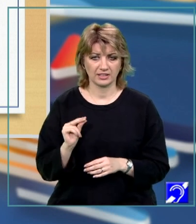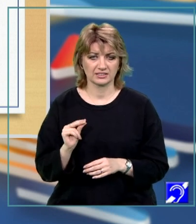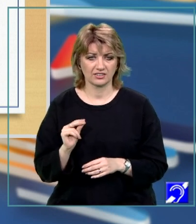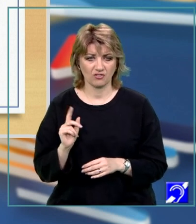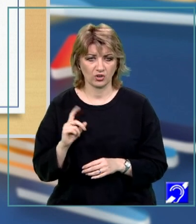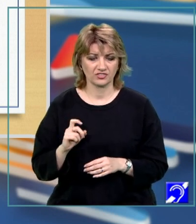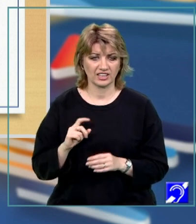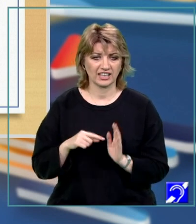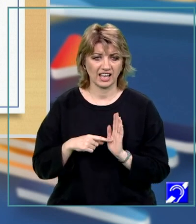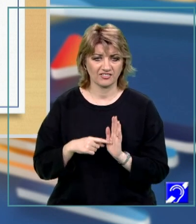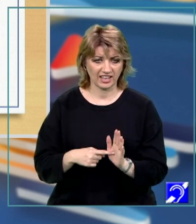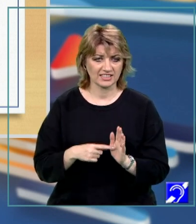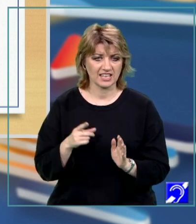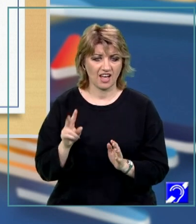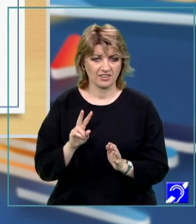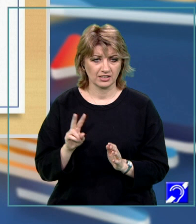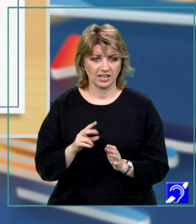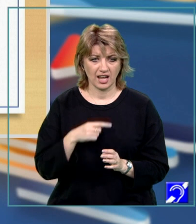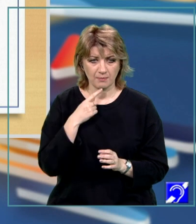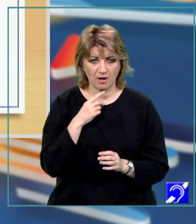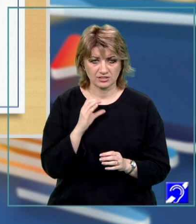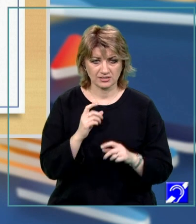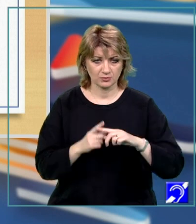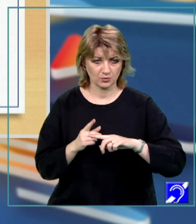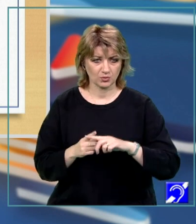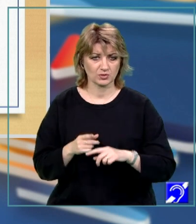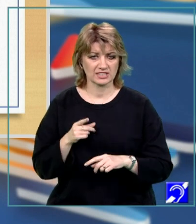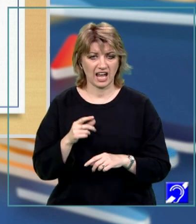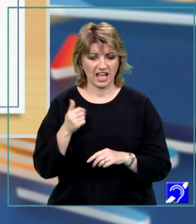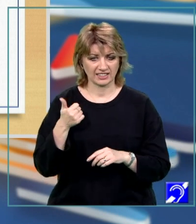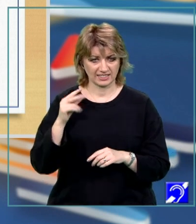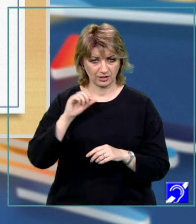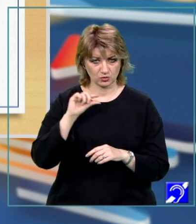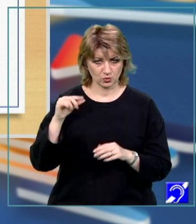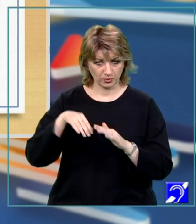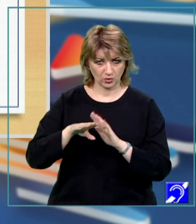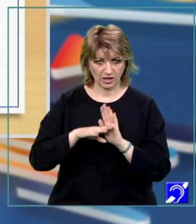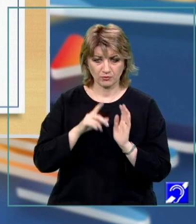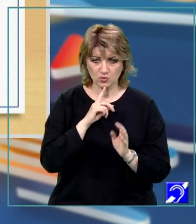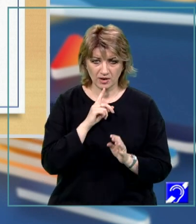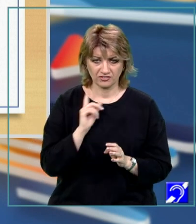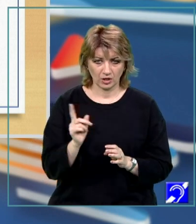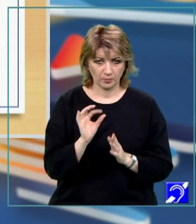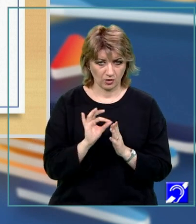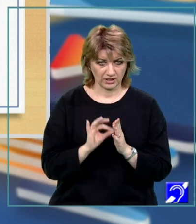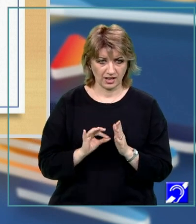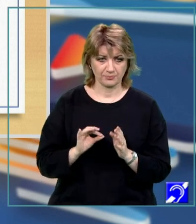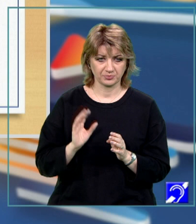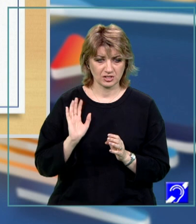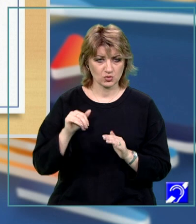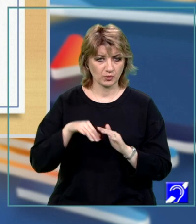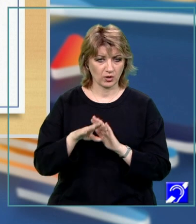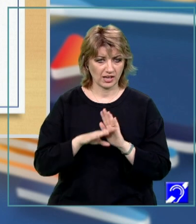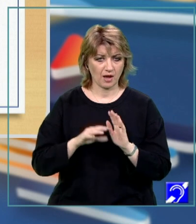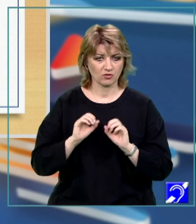referințe la variabile. În limbajul C++, în antetul sub programului, numele fiecărui parametru formal prin care sub programul furnizează un